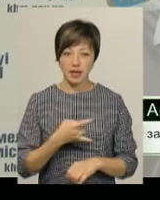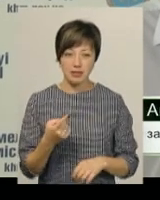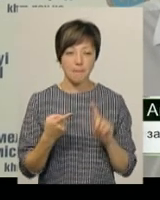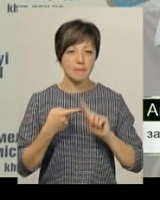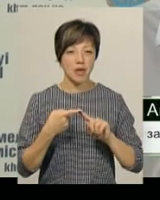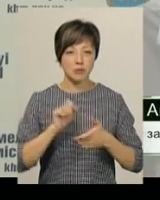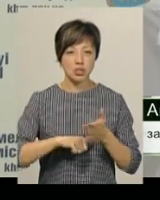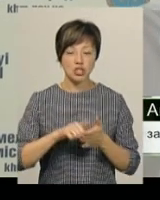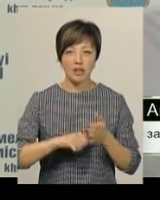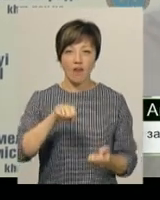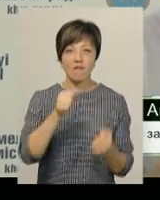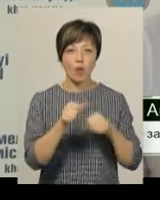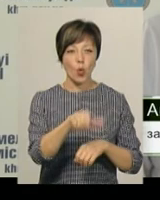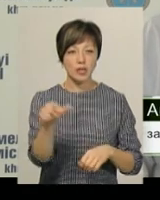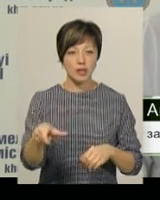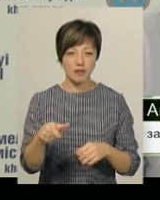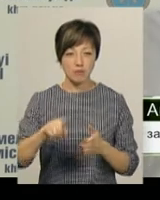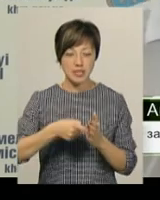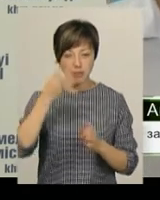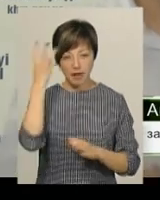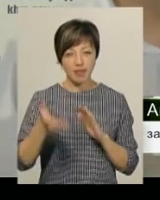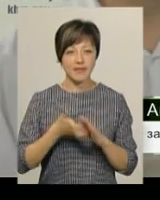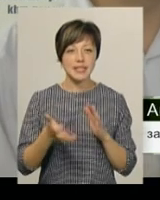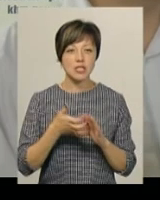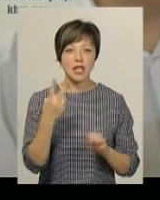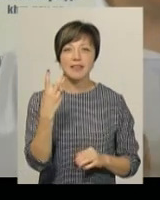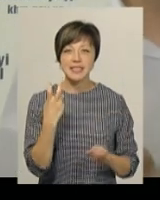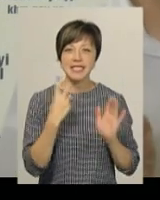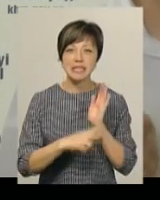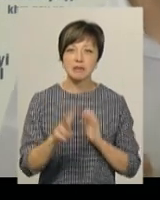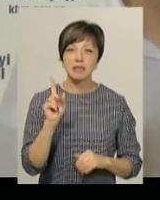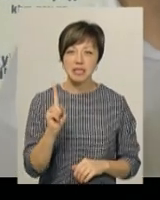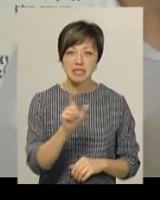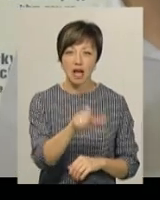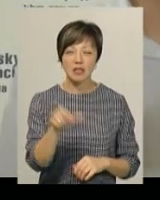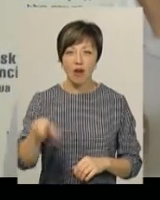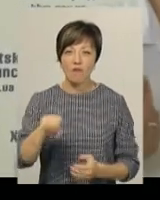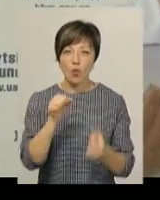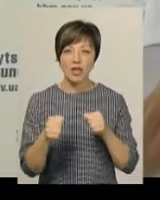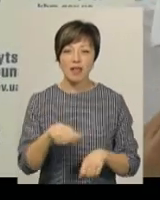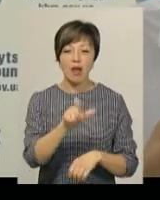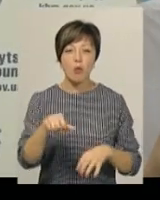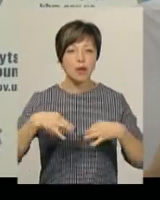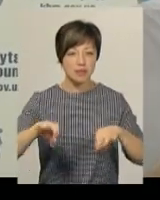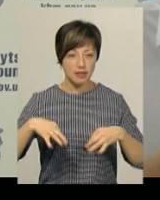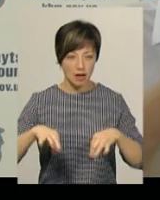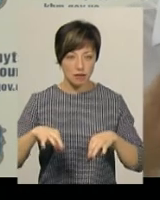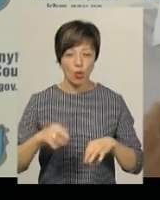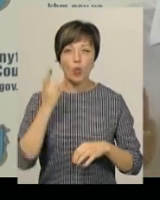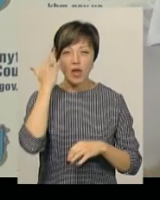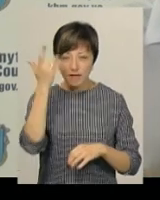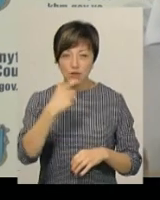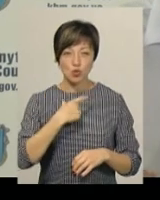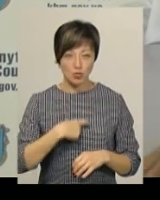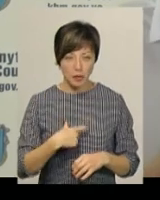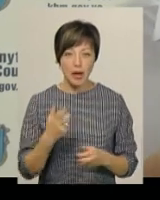причина – це водії. На сьогодні в місті Хмельницькому не вистачає 270 водіїв тільки на громадський транспорт. Ви уявіть